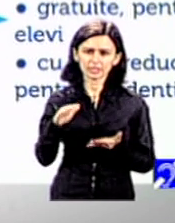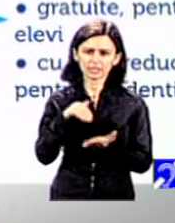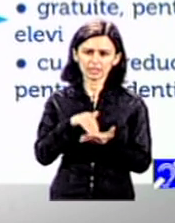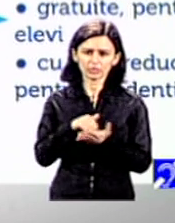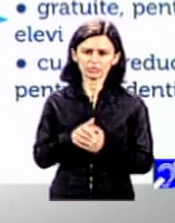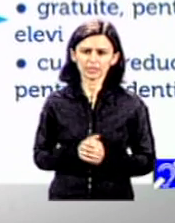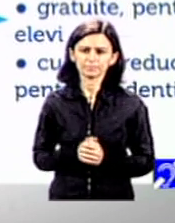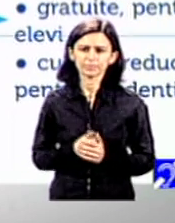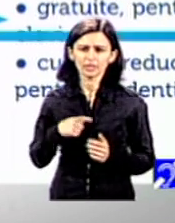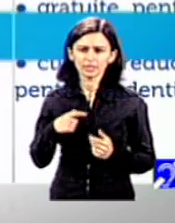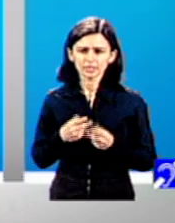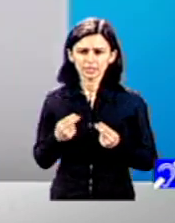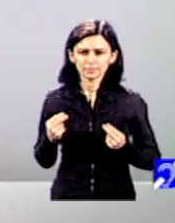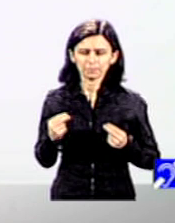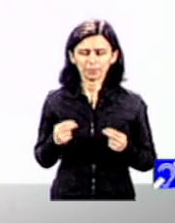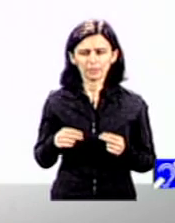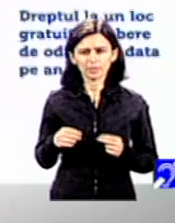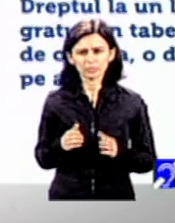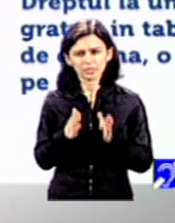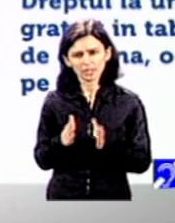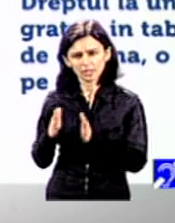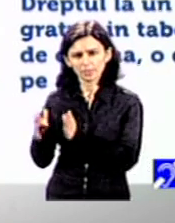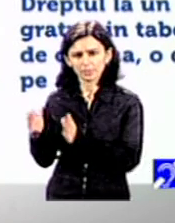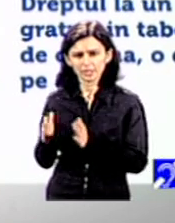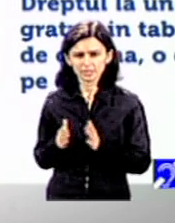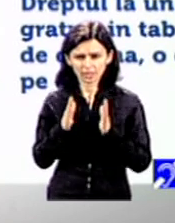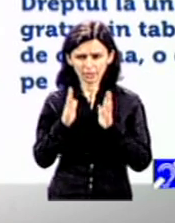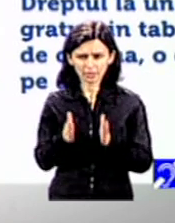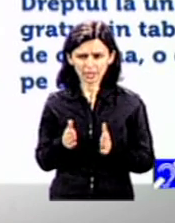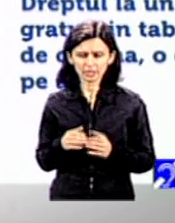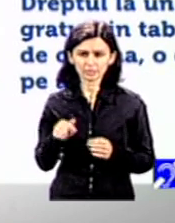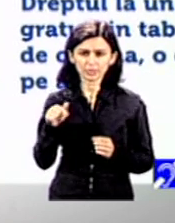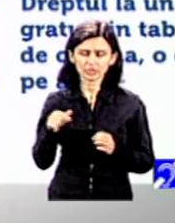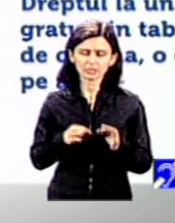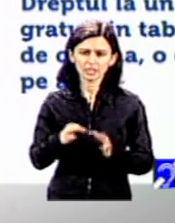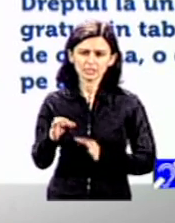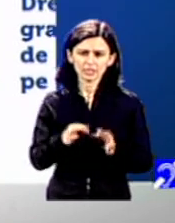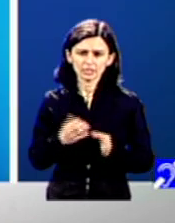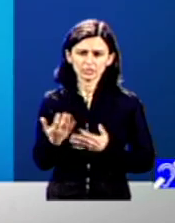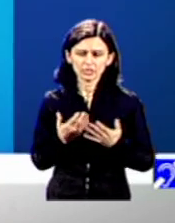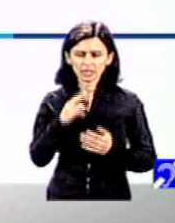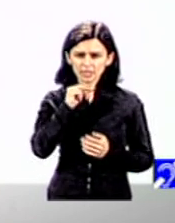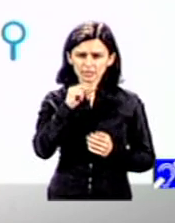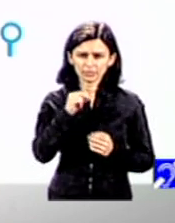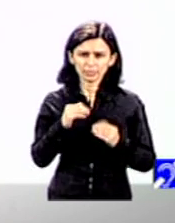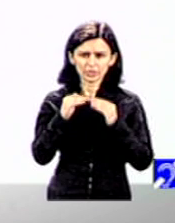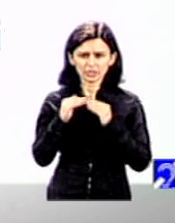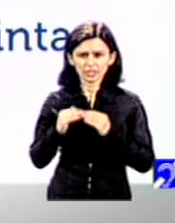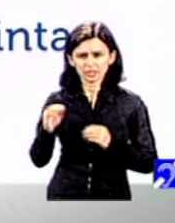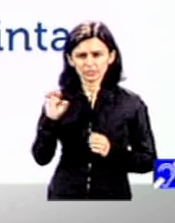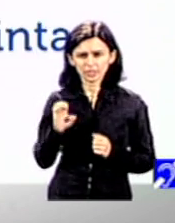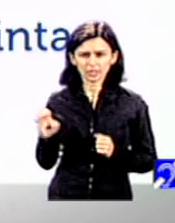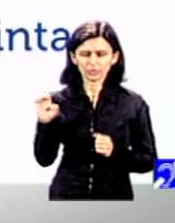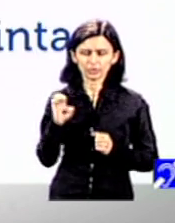mai multe șantiere în paralel sub această cupola unei noi strategii despre care se vorbește acum la nivel european și